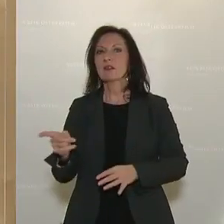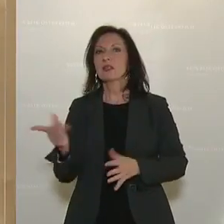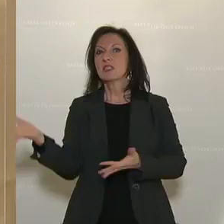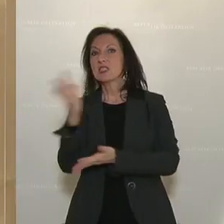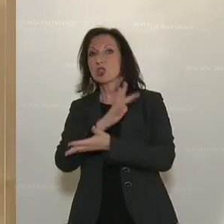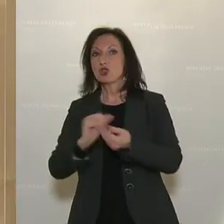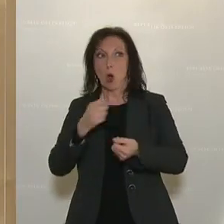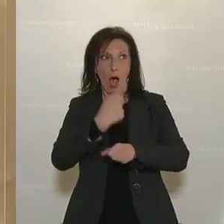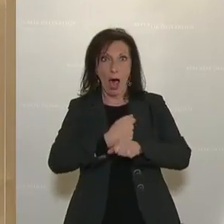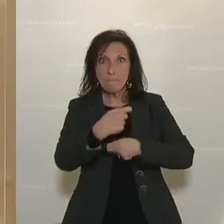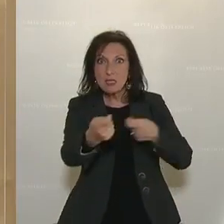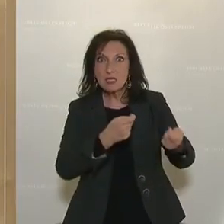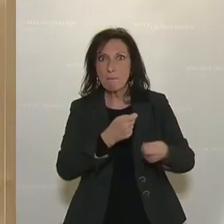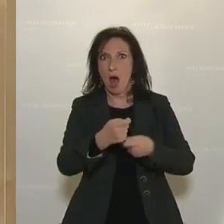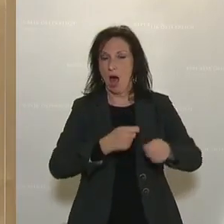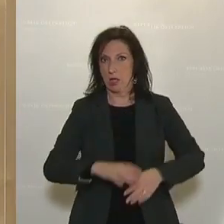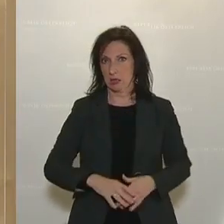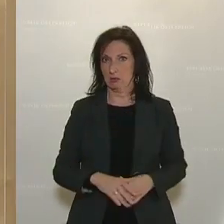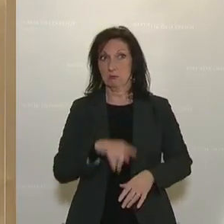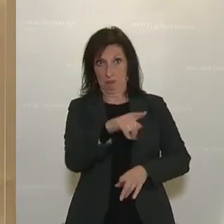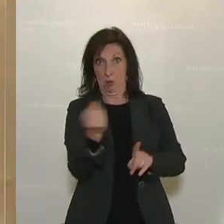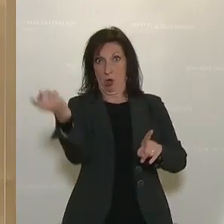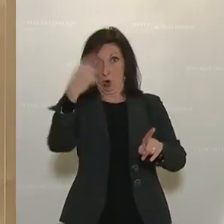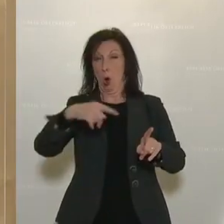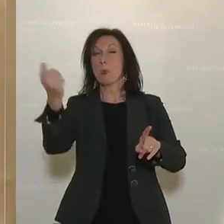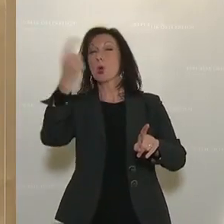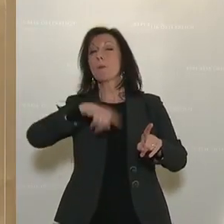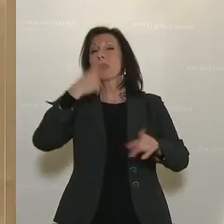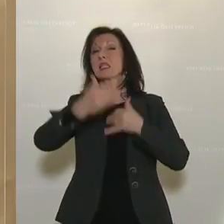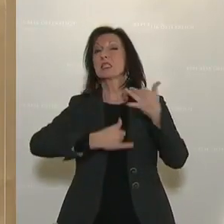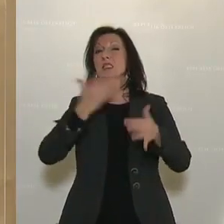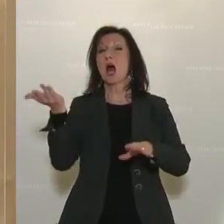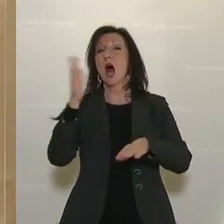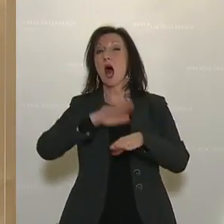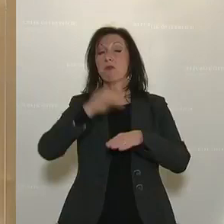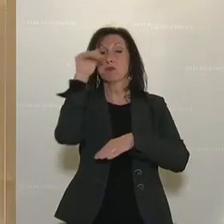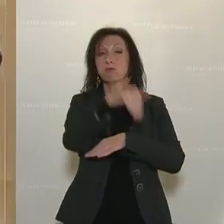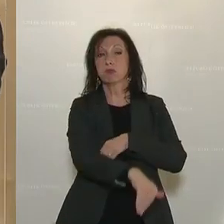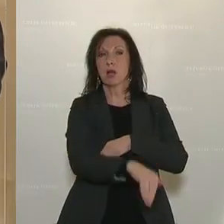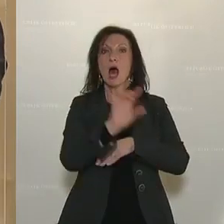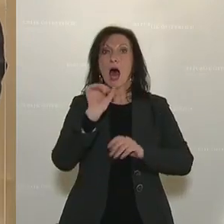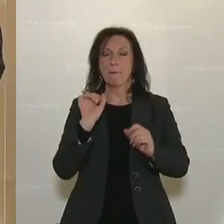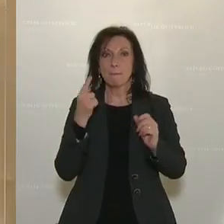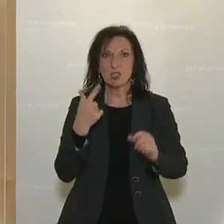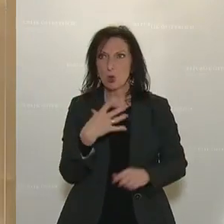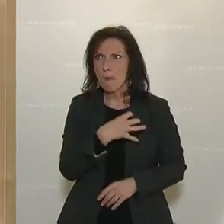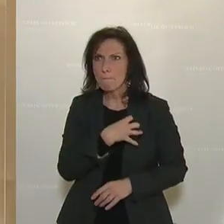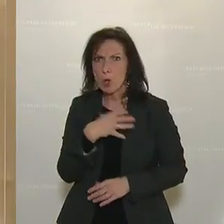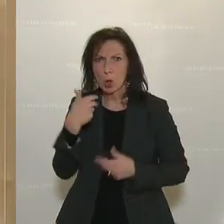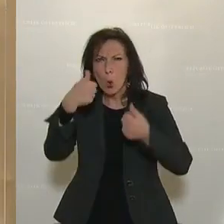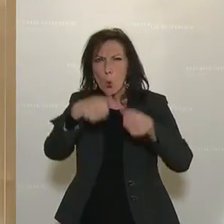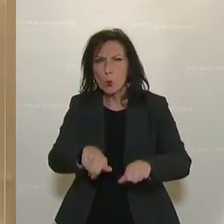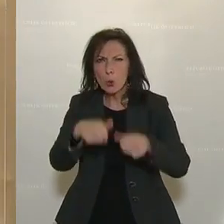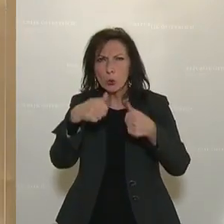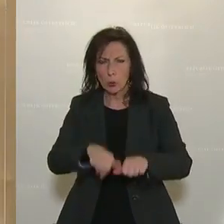der uns am Arbeitsmarkt auch erreichen wird im kommenden Jahr. Vor allem dann aber die Unterdrückung der Bürger. Für